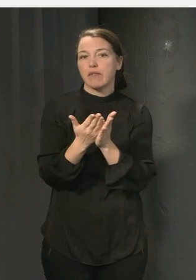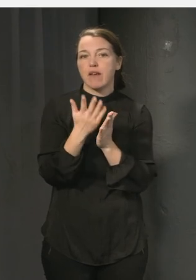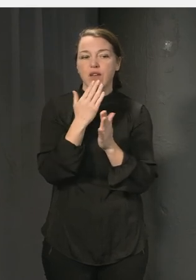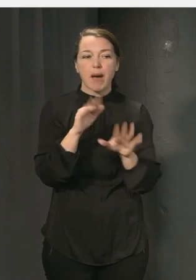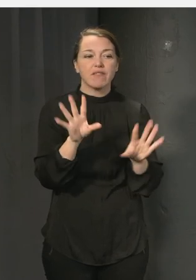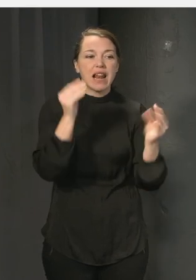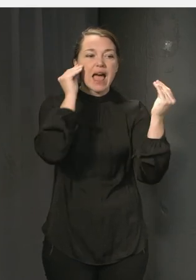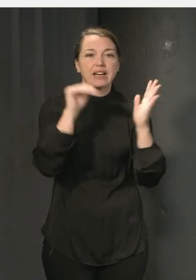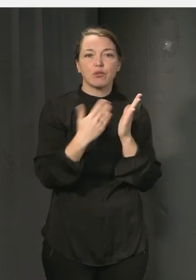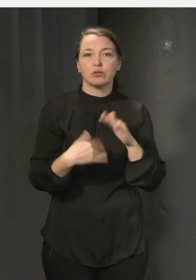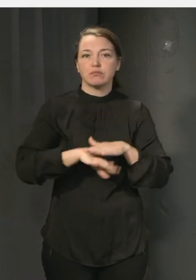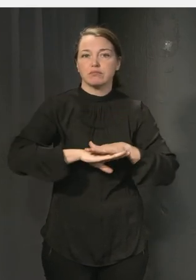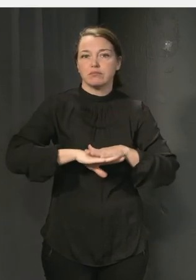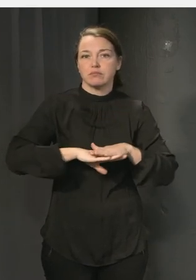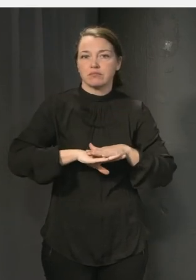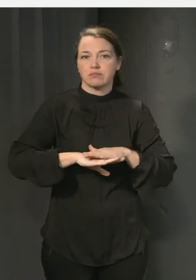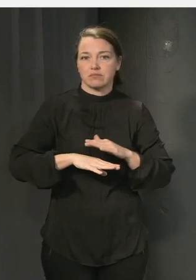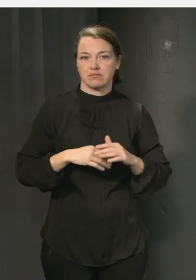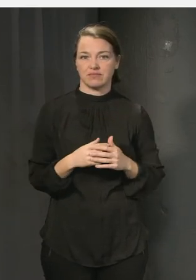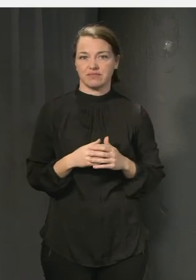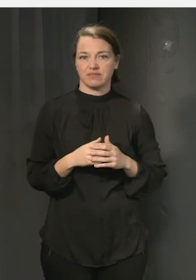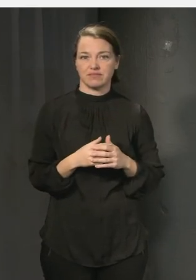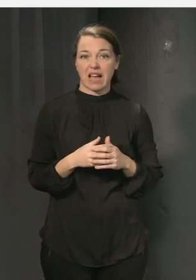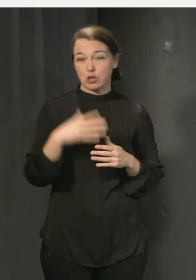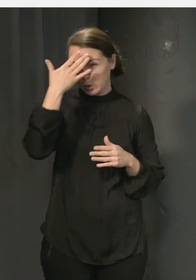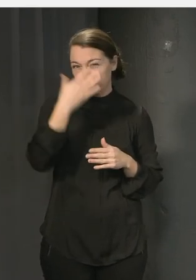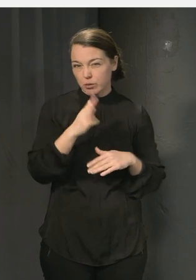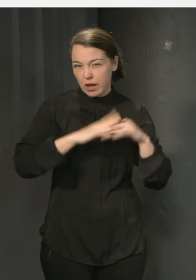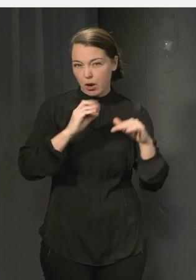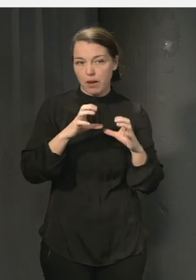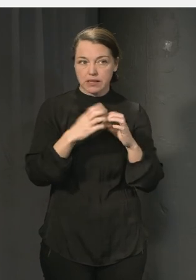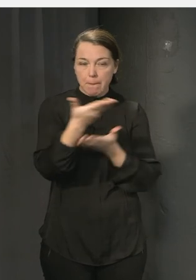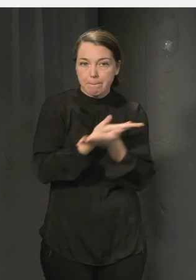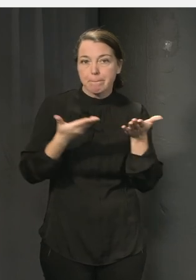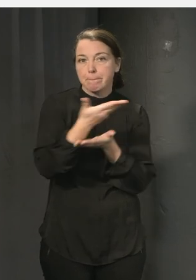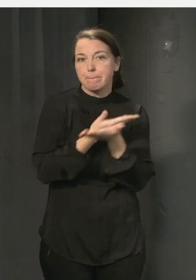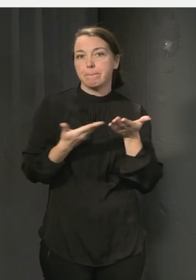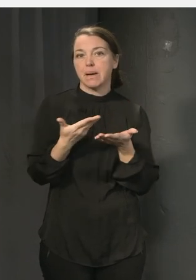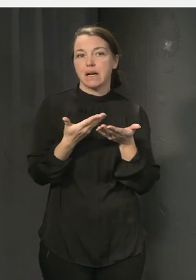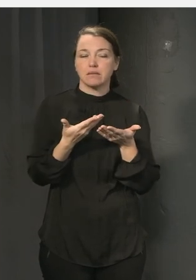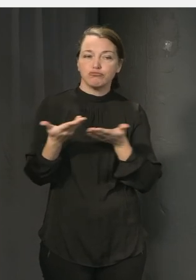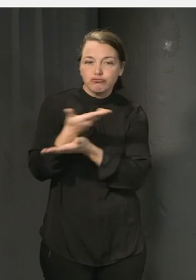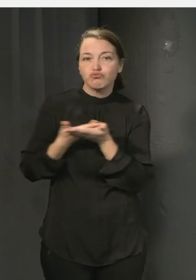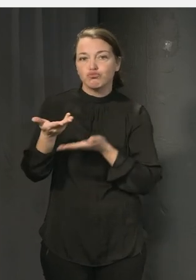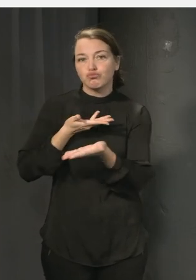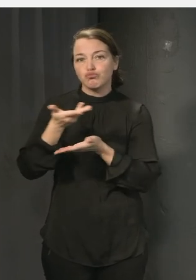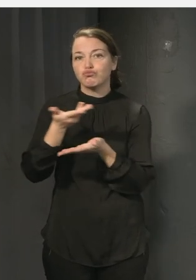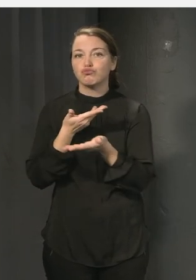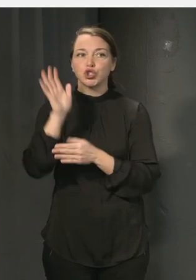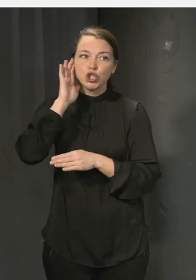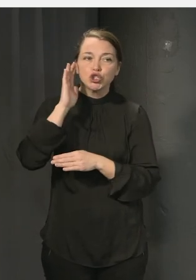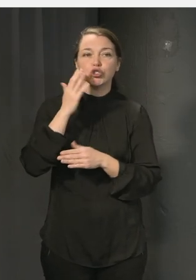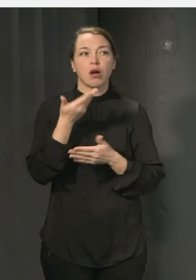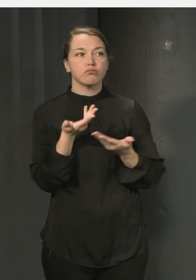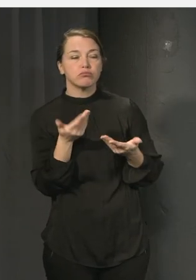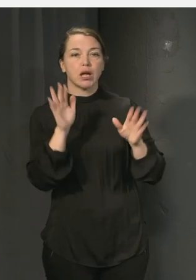sig den där kunskapen som handlar om att samspela med andra interagera med andra lyssna in förstå andra